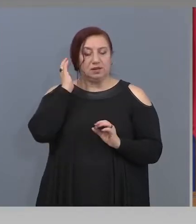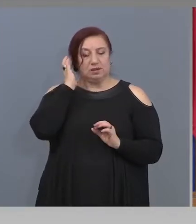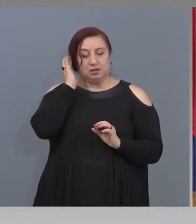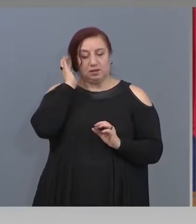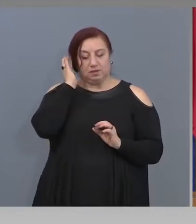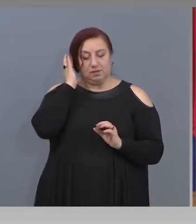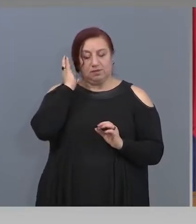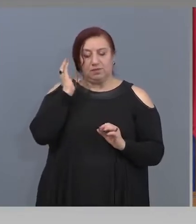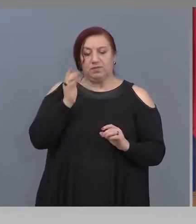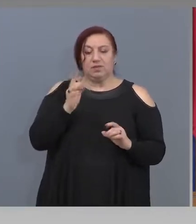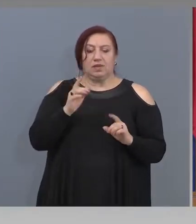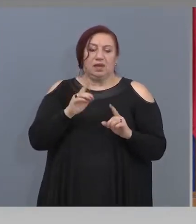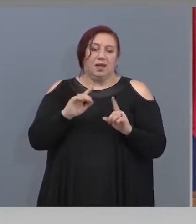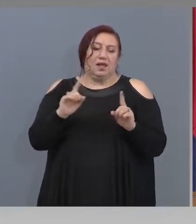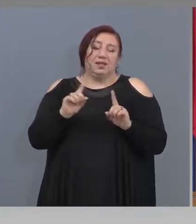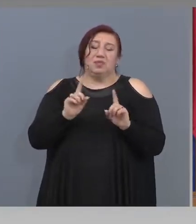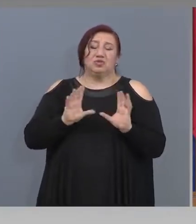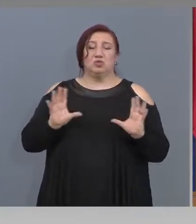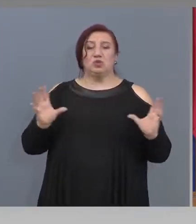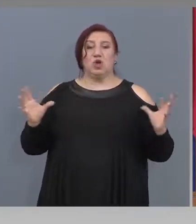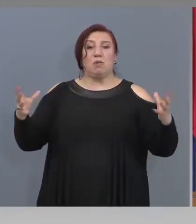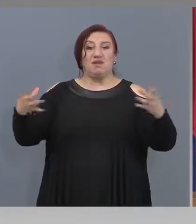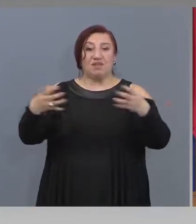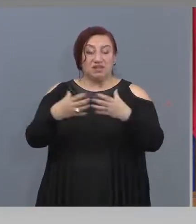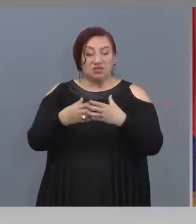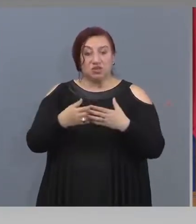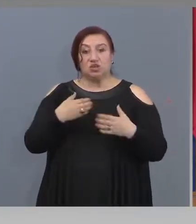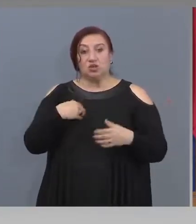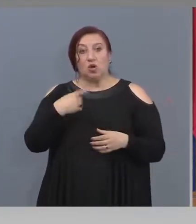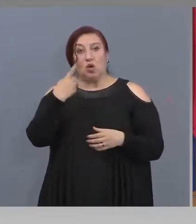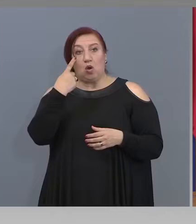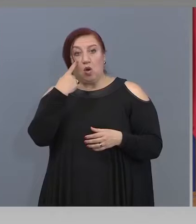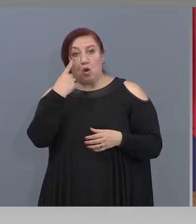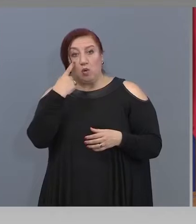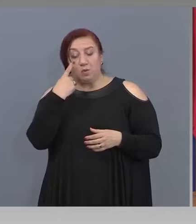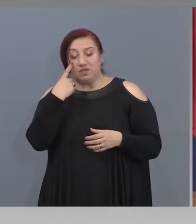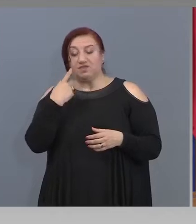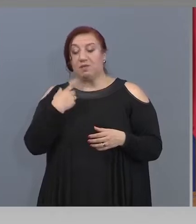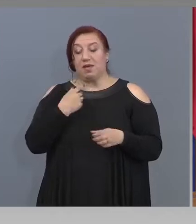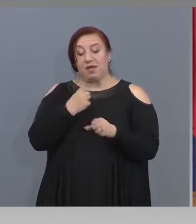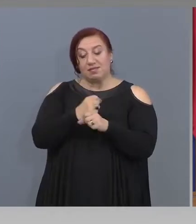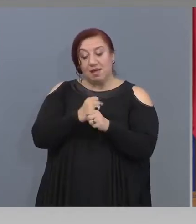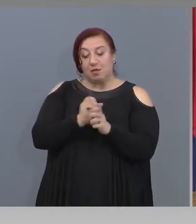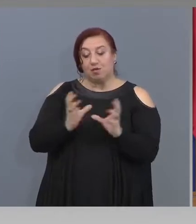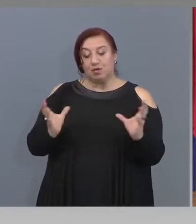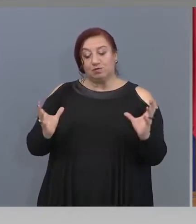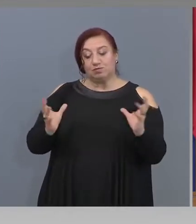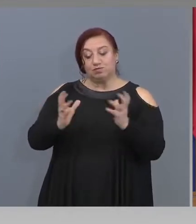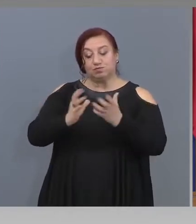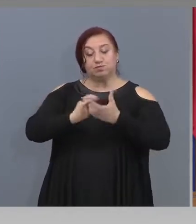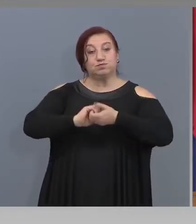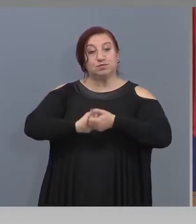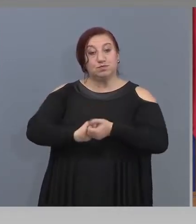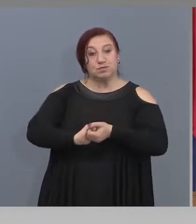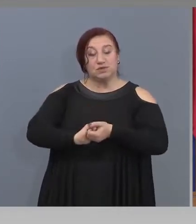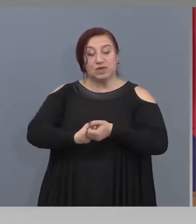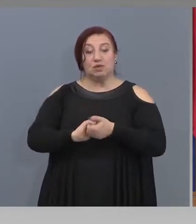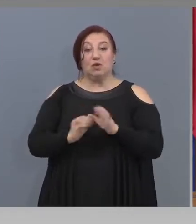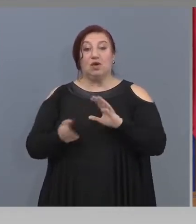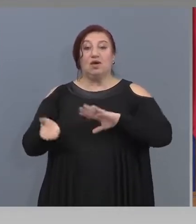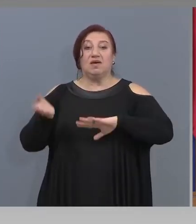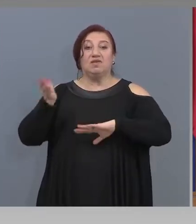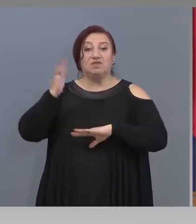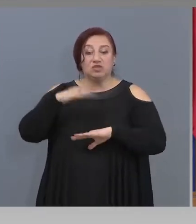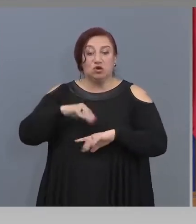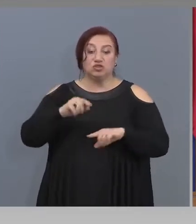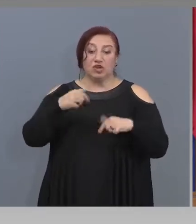Не, че можем всичко да опванем всички, но се опитваме, виждате, наистина в цялост да работим. Все още това,